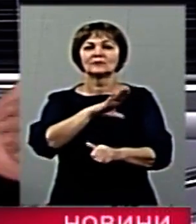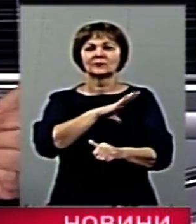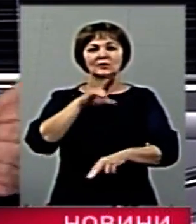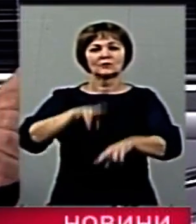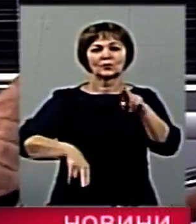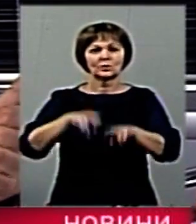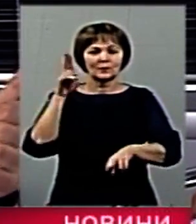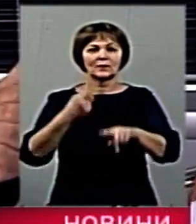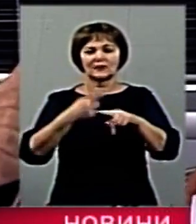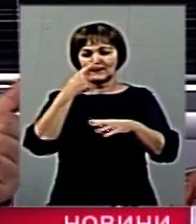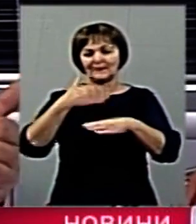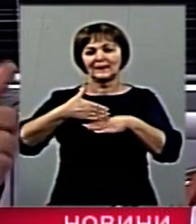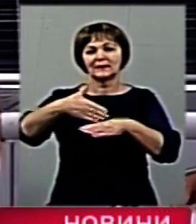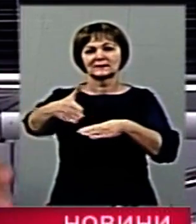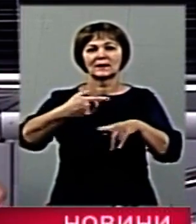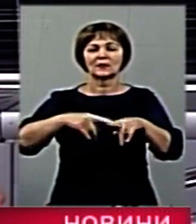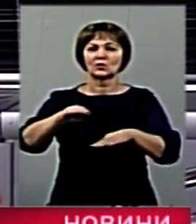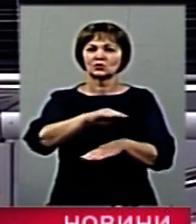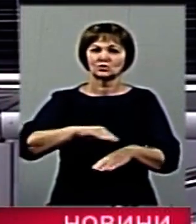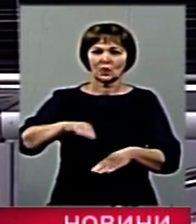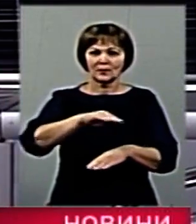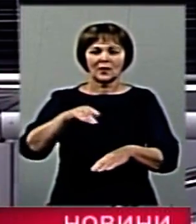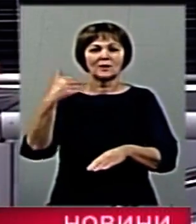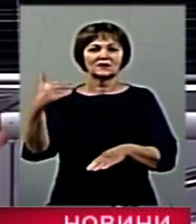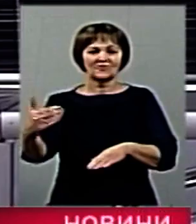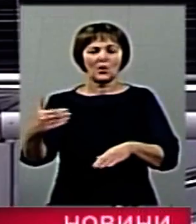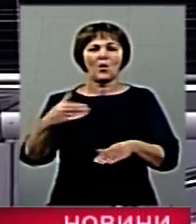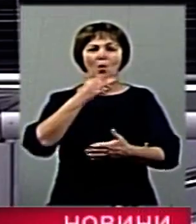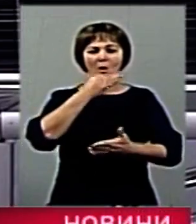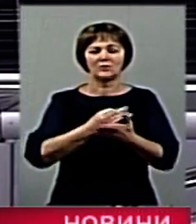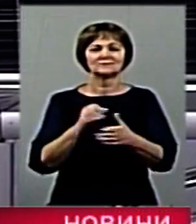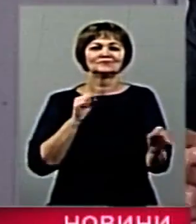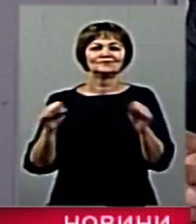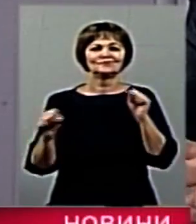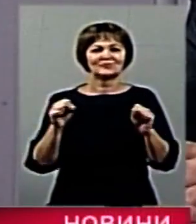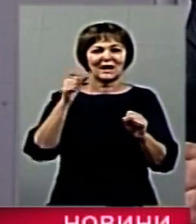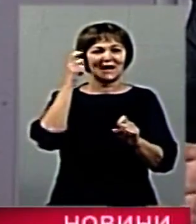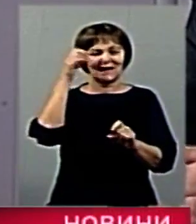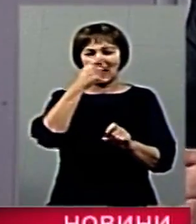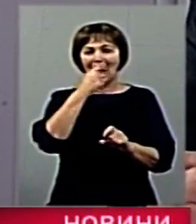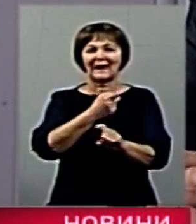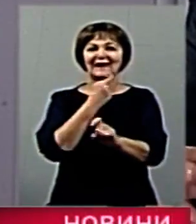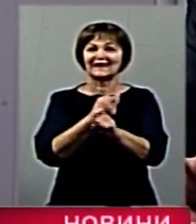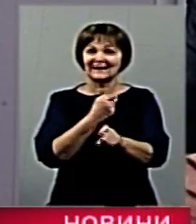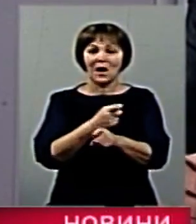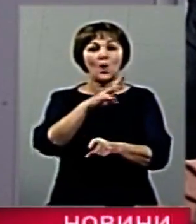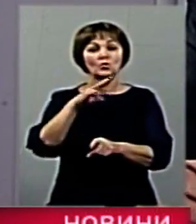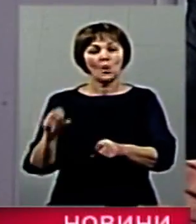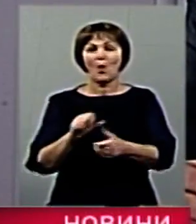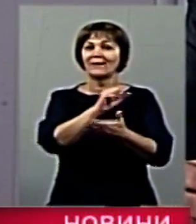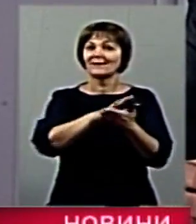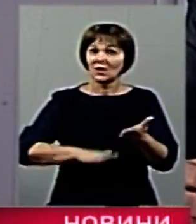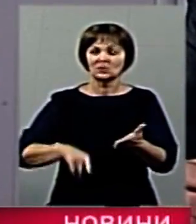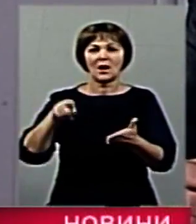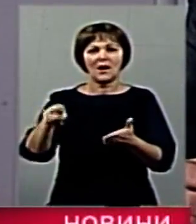було неподалік Житомира ставку Гіммлера, під Вінницею ставку Гітлера. Але невдовзі самі